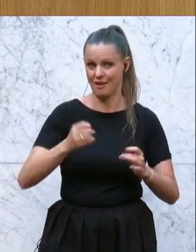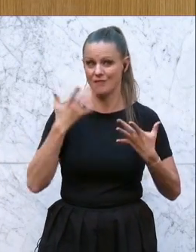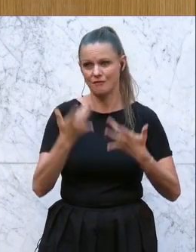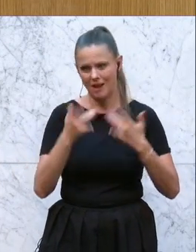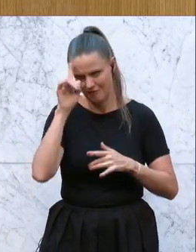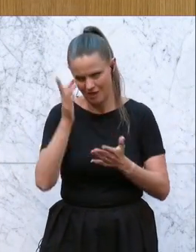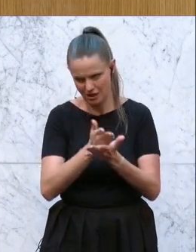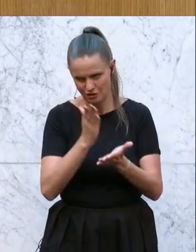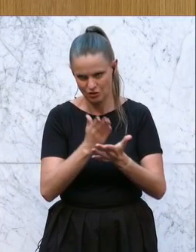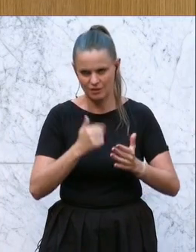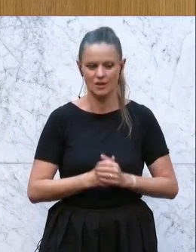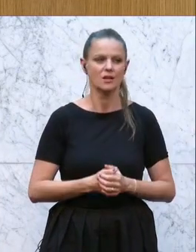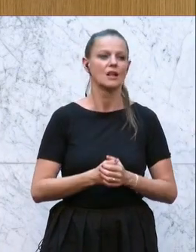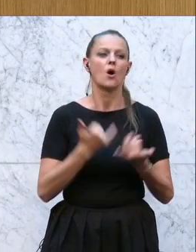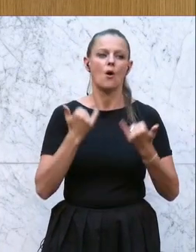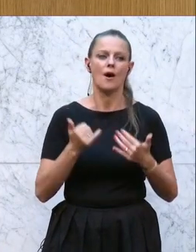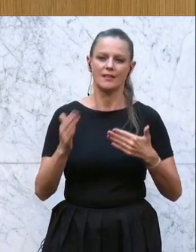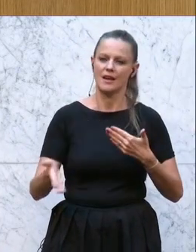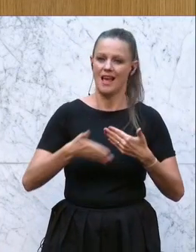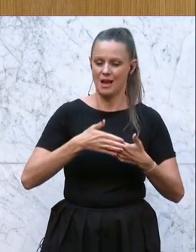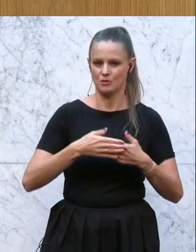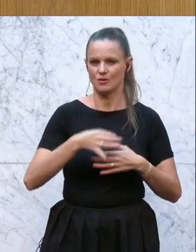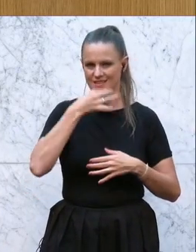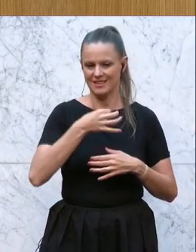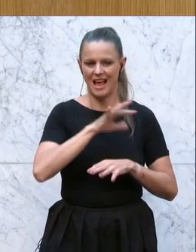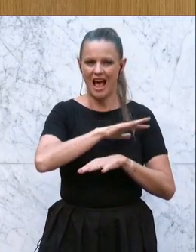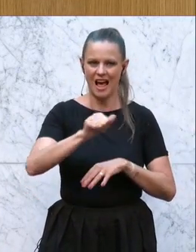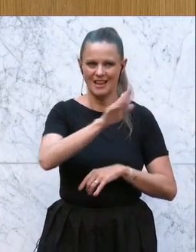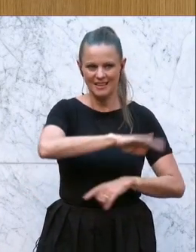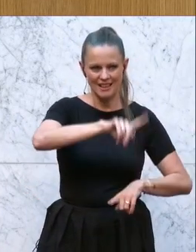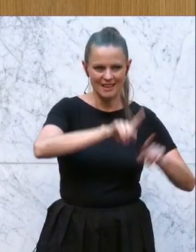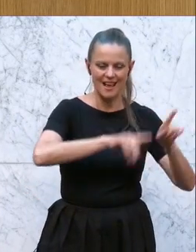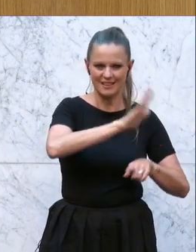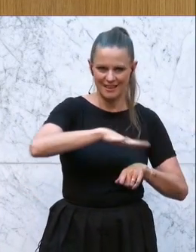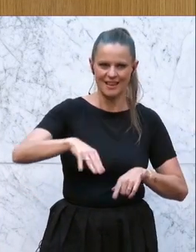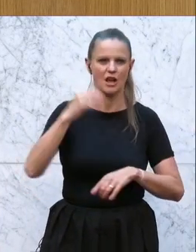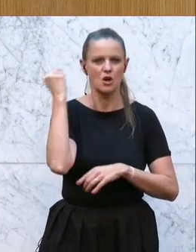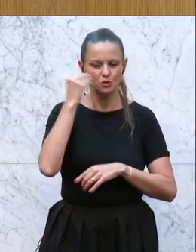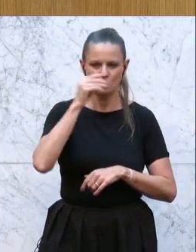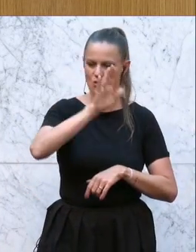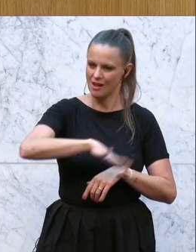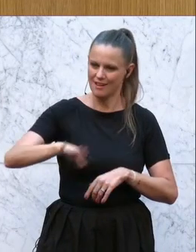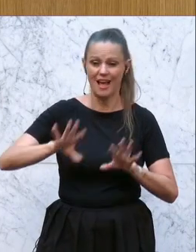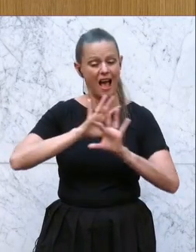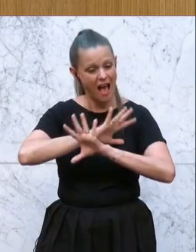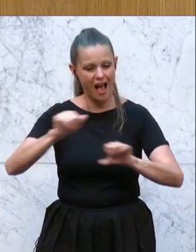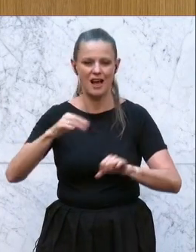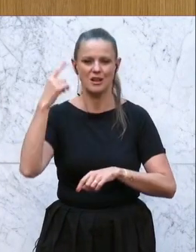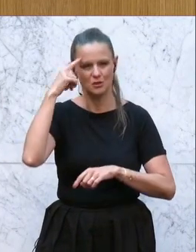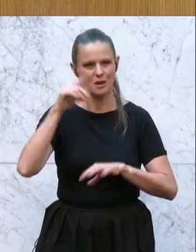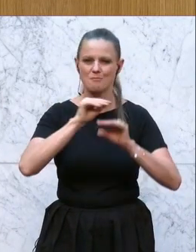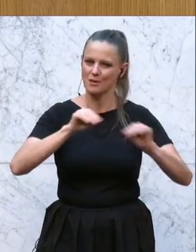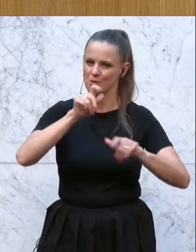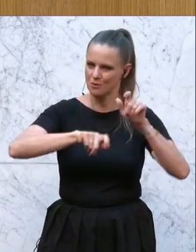Zum Schluss meiner heutigen Rede im Bildungsbereich. Ich wünsche allen Kindergarten, Kindern, allen Schülerinnen und Schülern, allen Studierenden, Pädagoginnen und